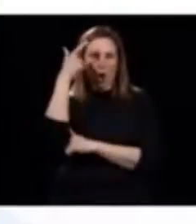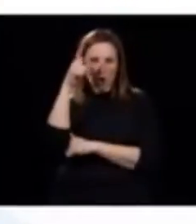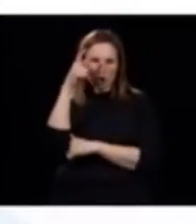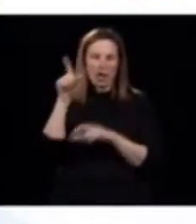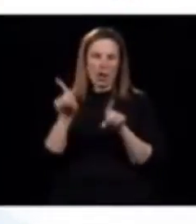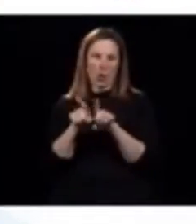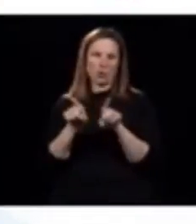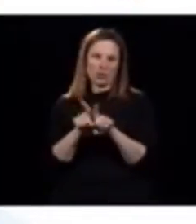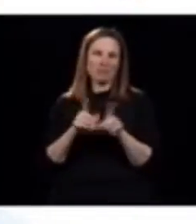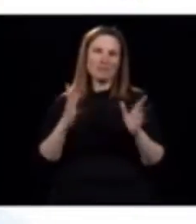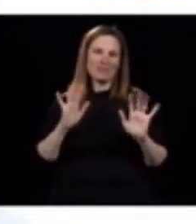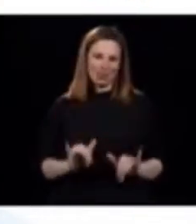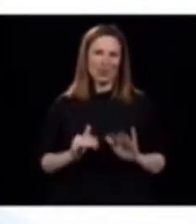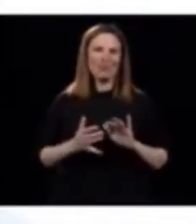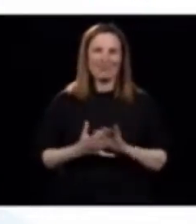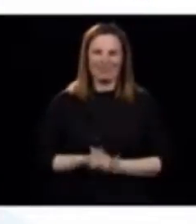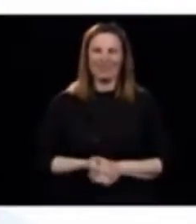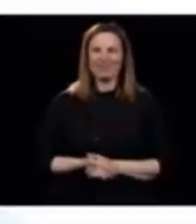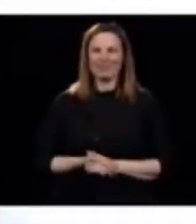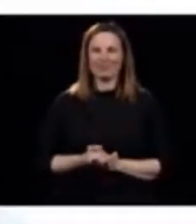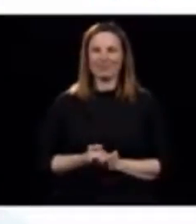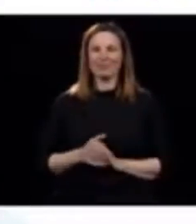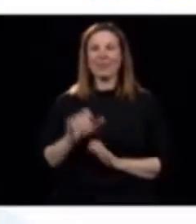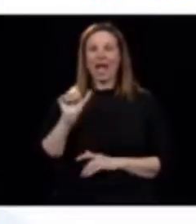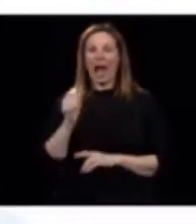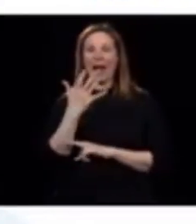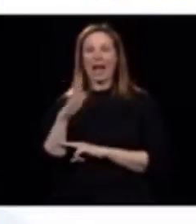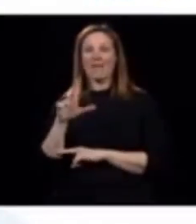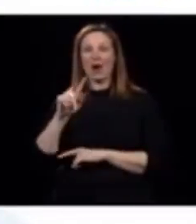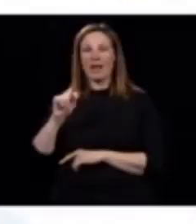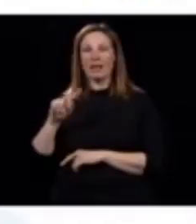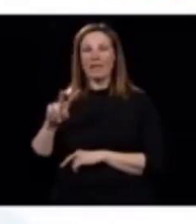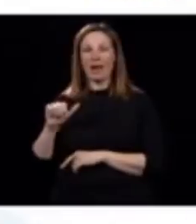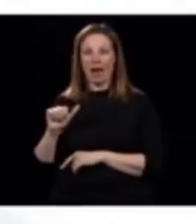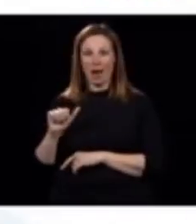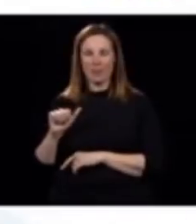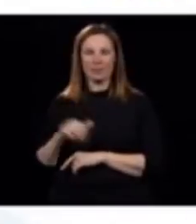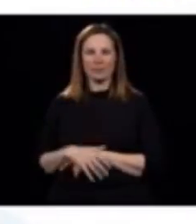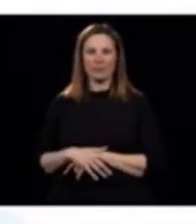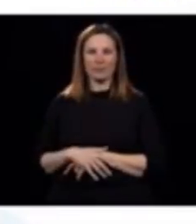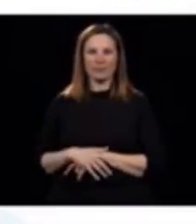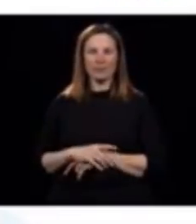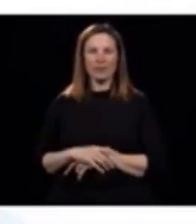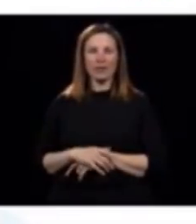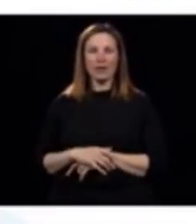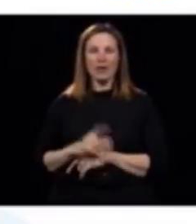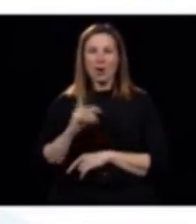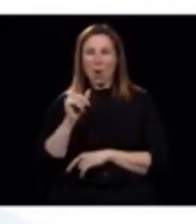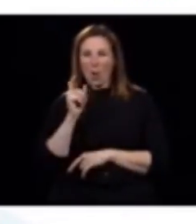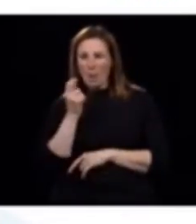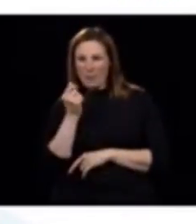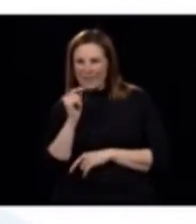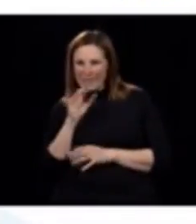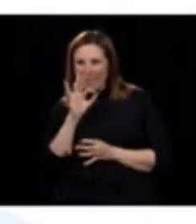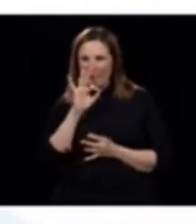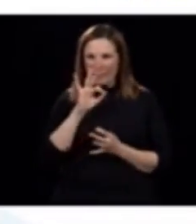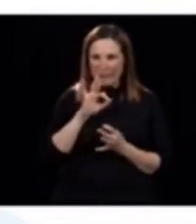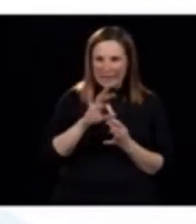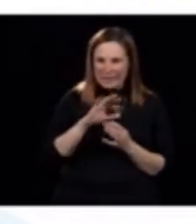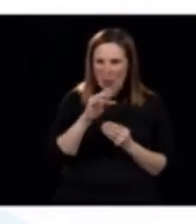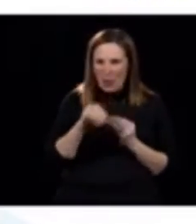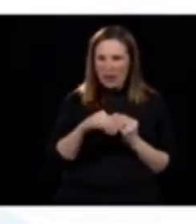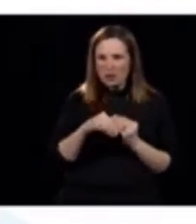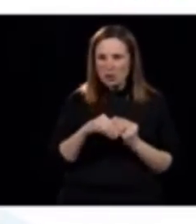l'illustration que je vous donne. Allez, Laforêt, Tévia. Premier ministre, une précision et une question concernant Nouveau